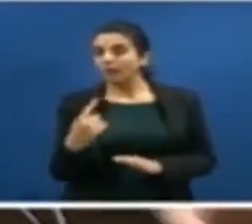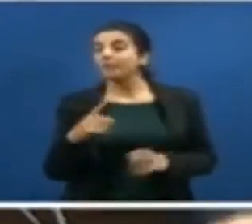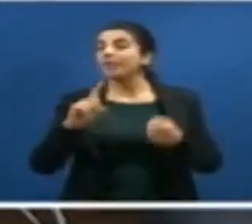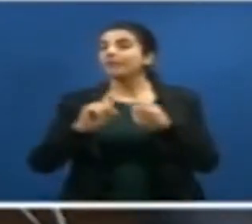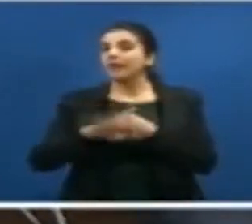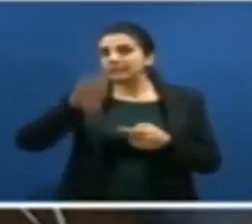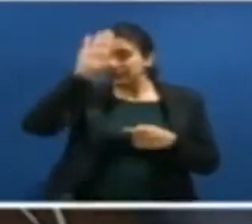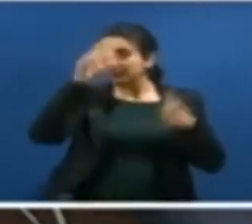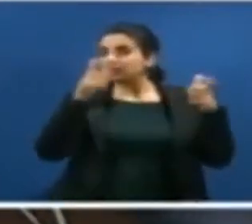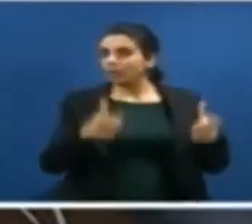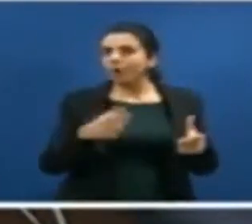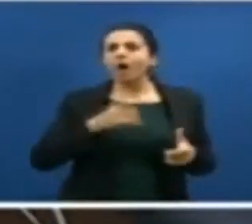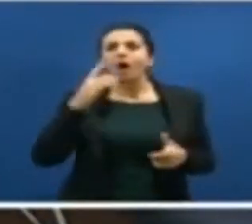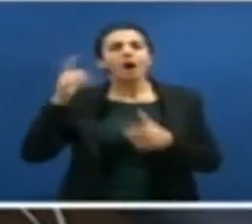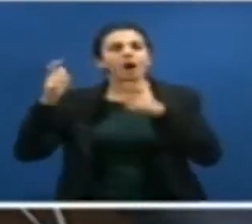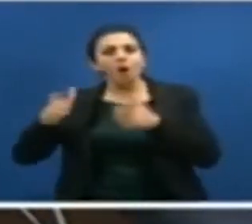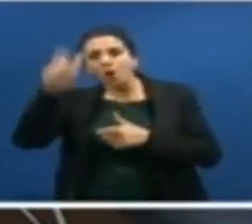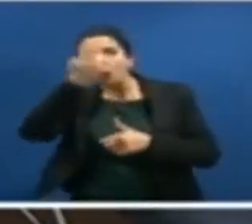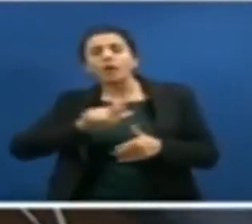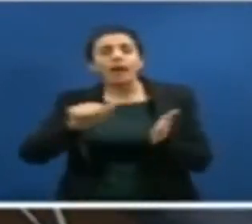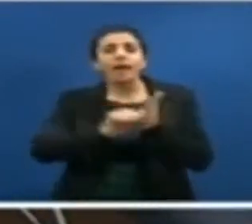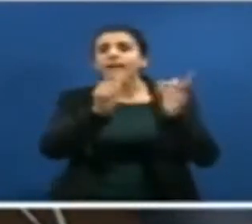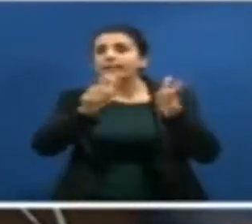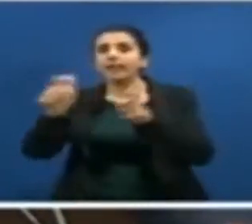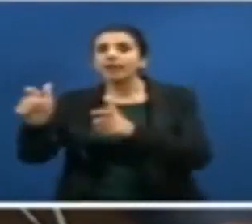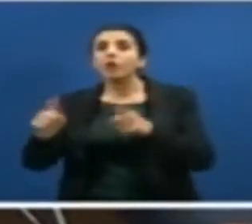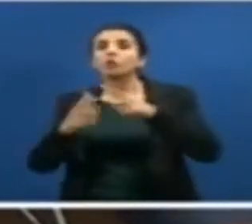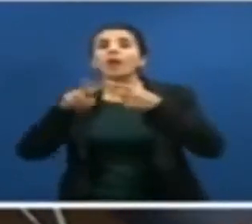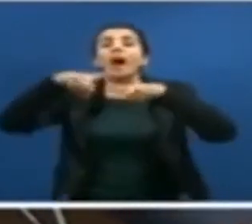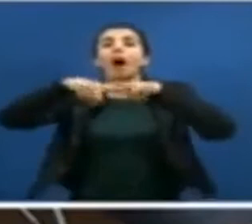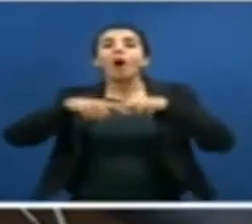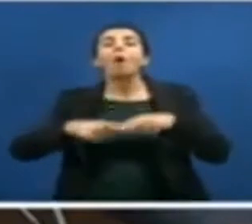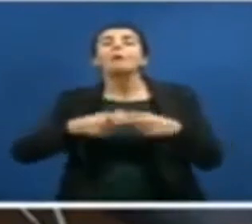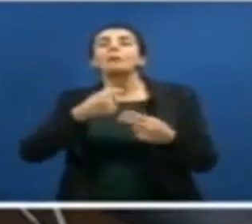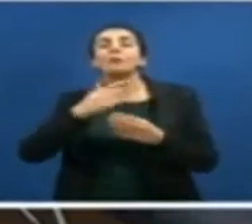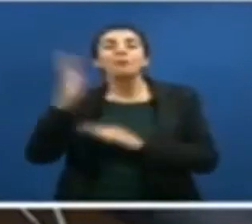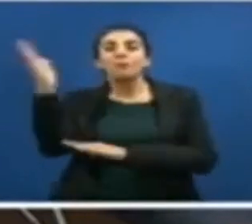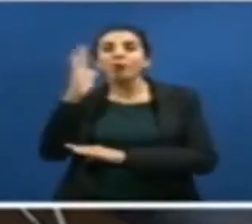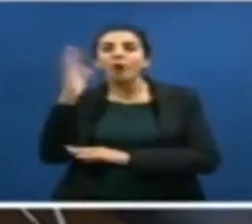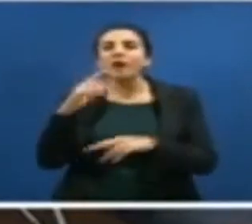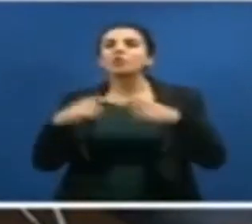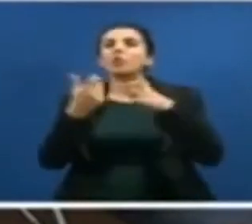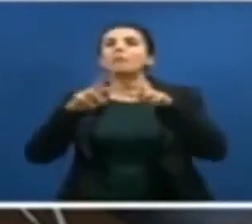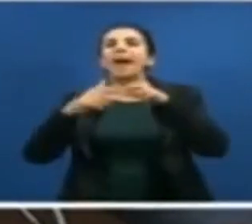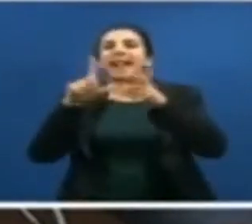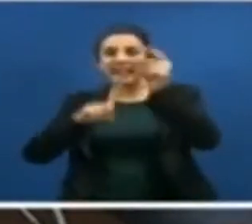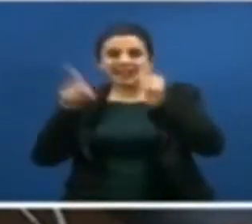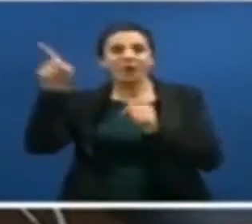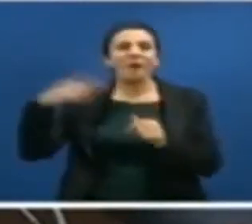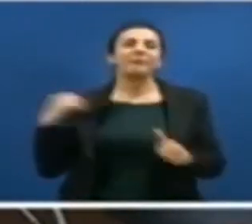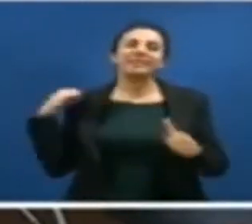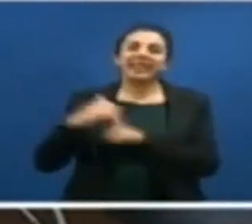İstanbul'dan, Ankara'dan, Türkiye'nin her yerinden Tuna boylarına, Rumeli'ne bir kez daha saygılarımızı,